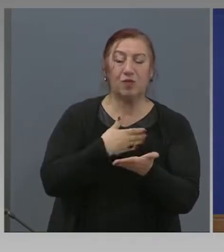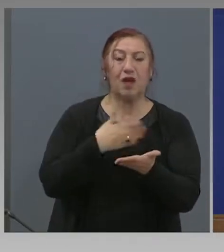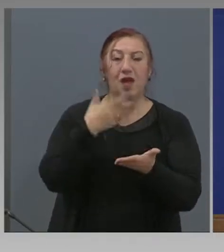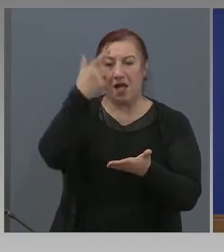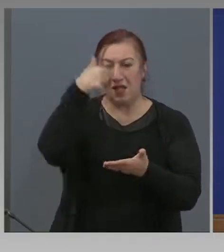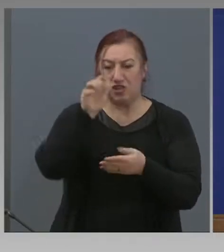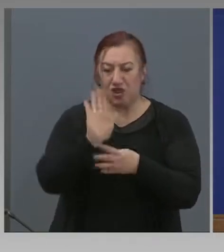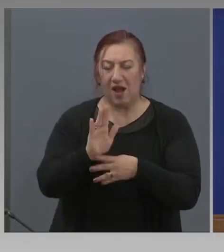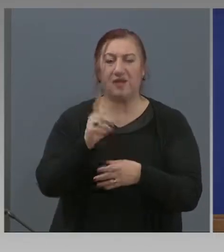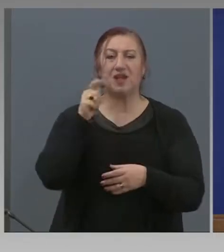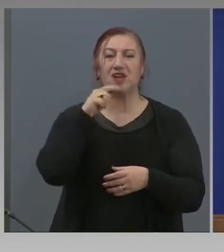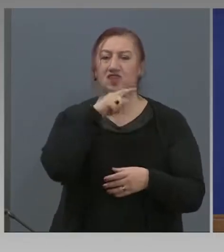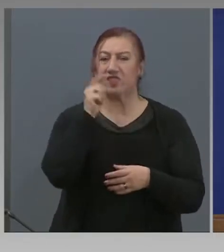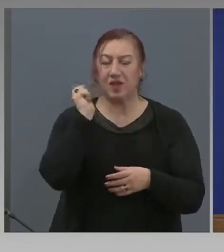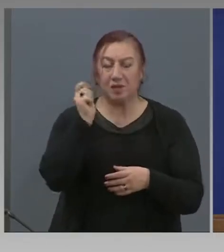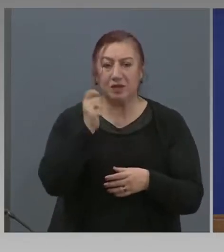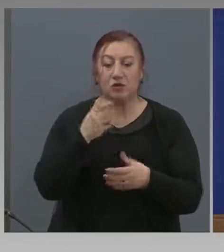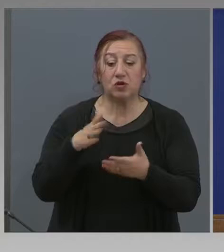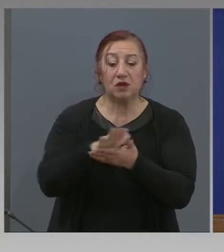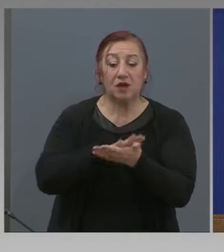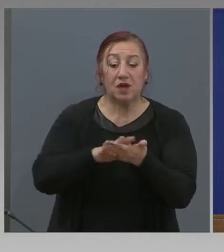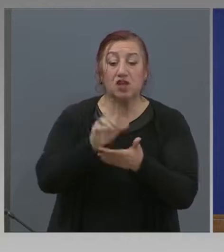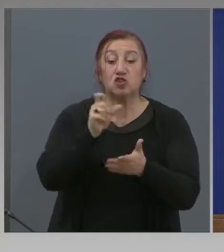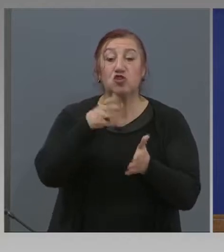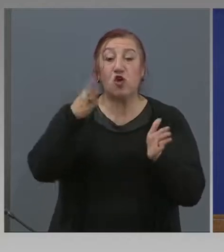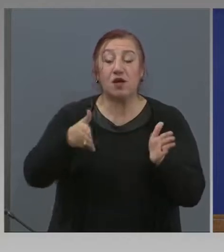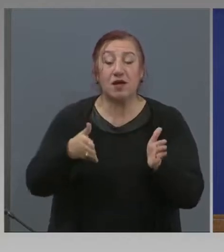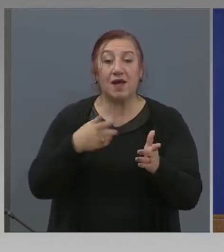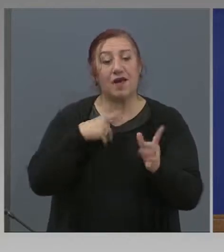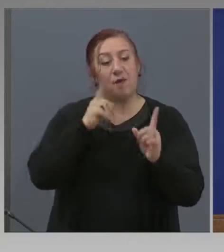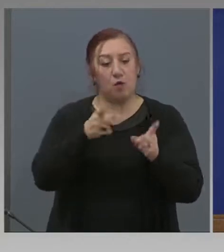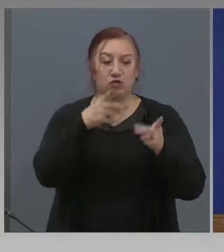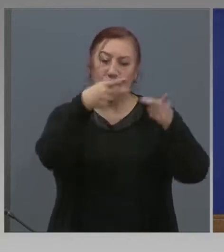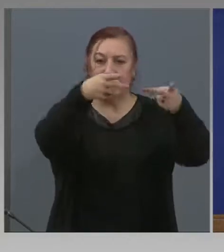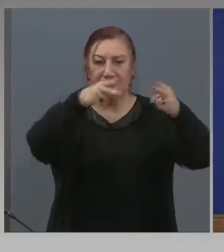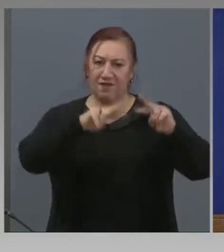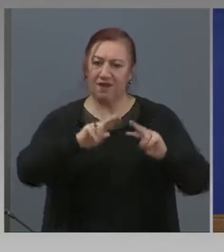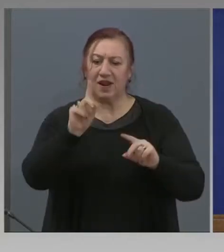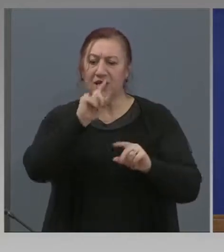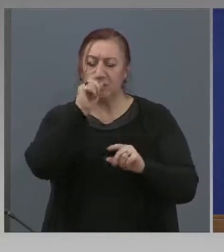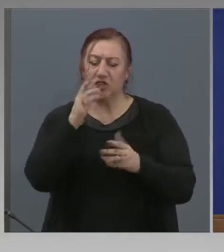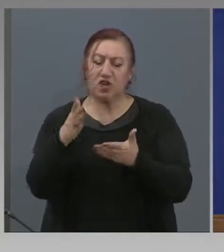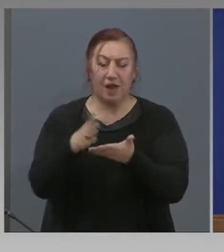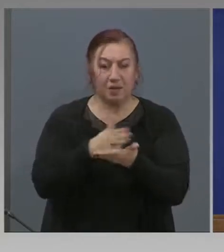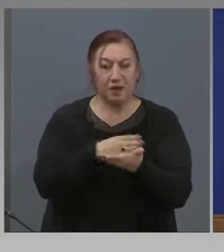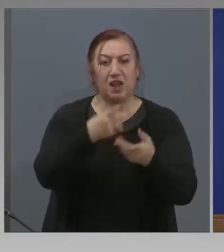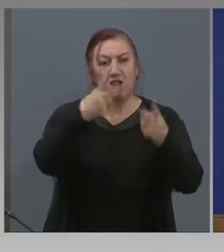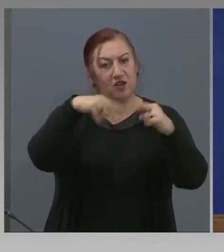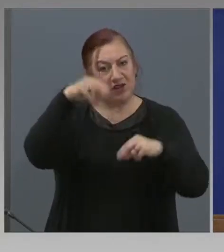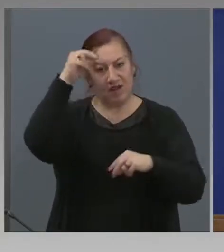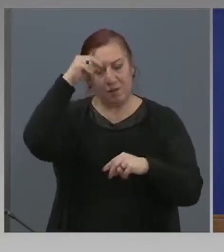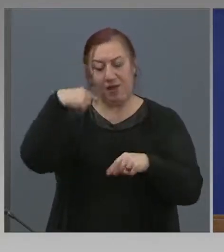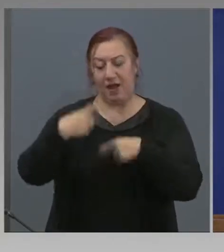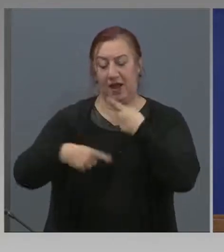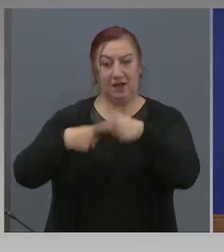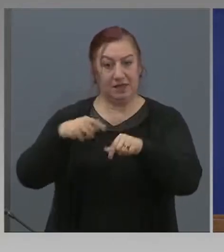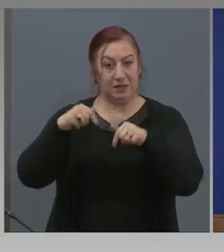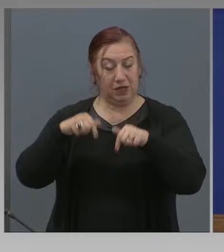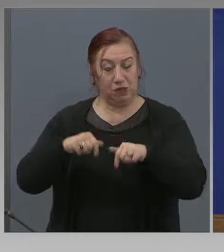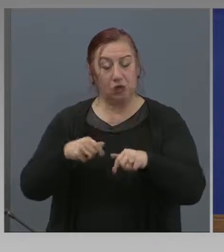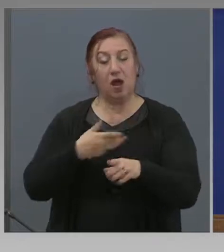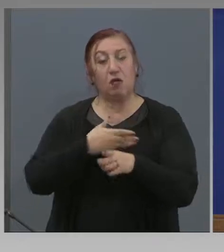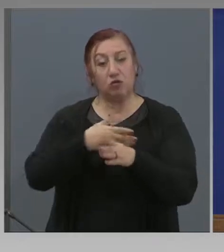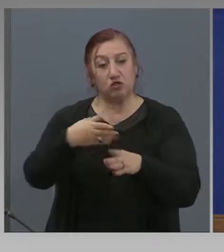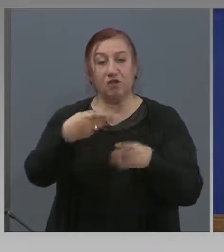изтекли документите за самоличност, да могат да се приберат в България, дори и са изтекли такива. Продължаваме да получаваме отговори. В